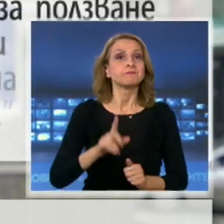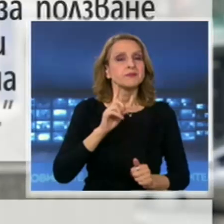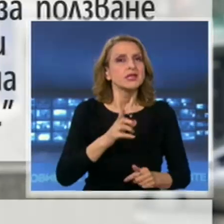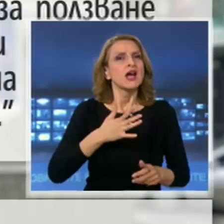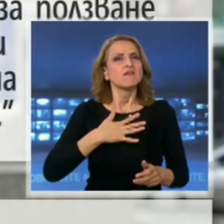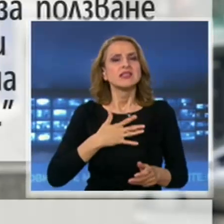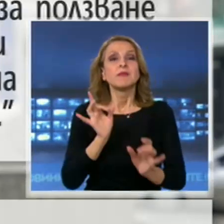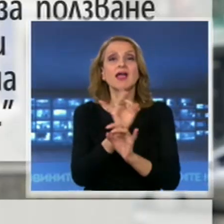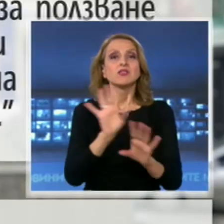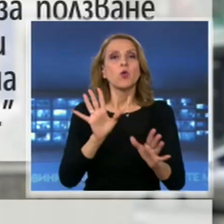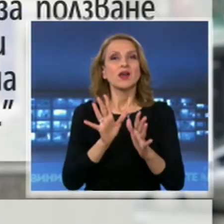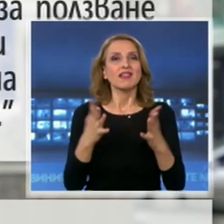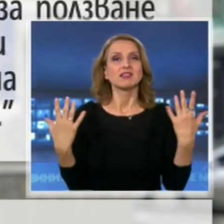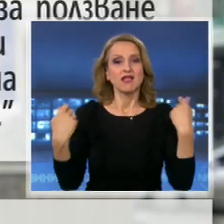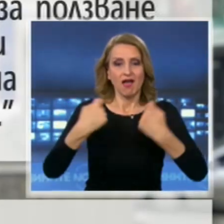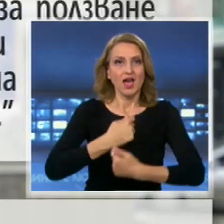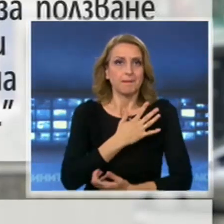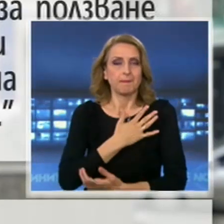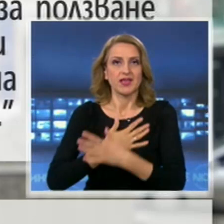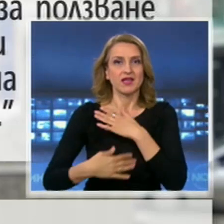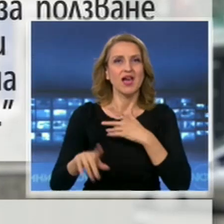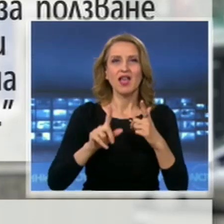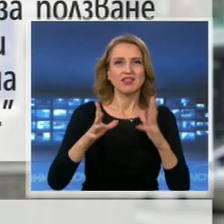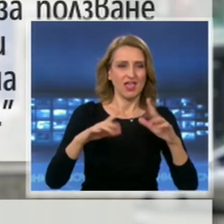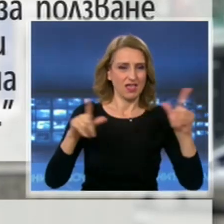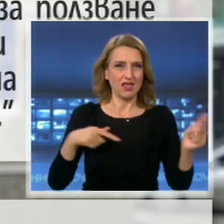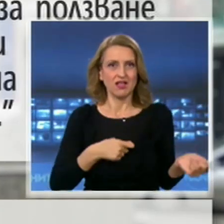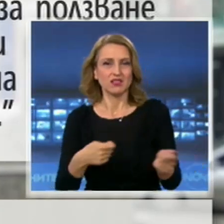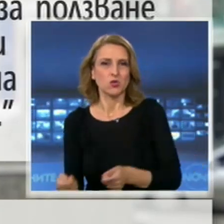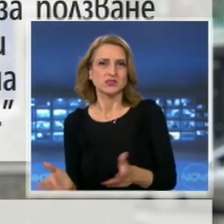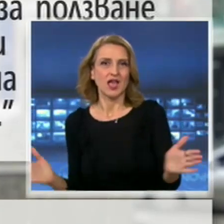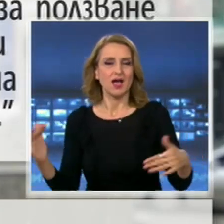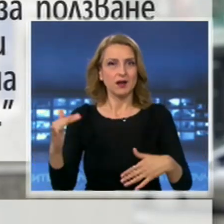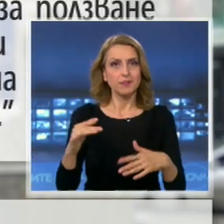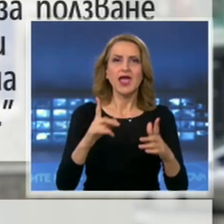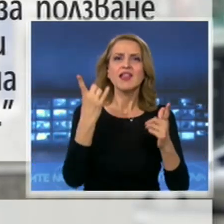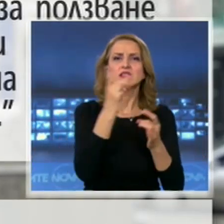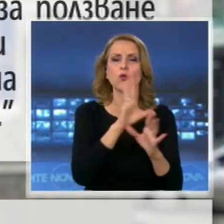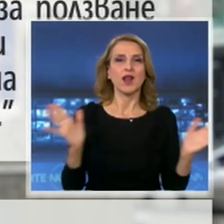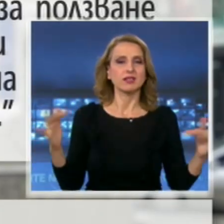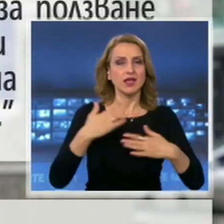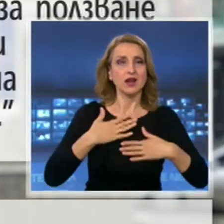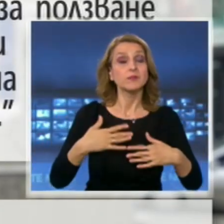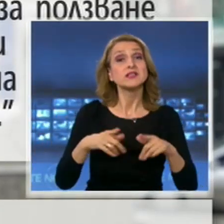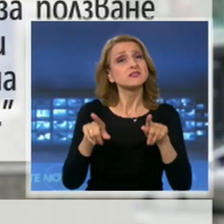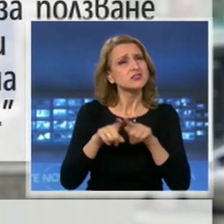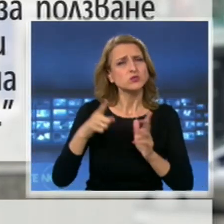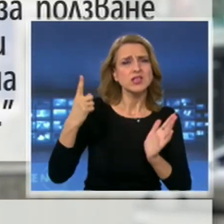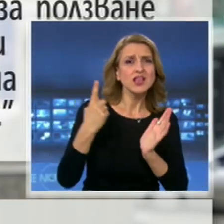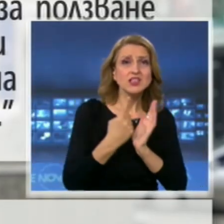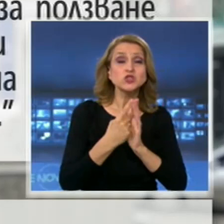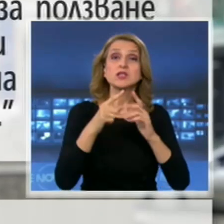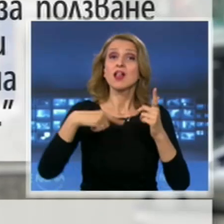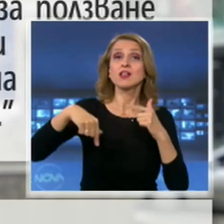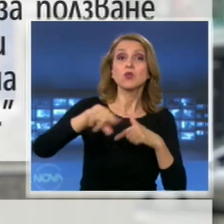еднократни кърпи за посетителите, пиша своя заповед спортният министр Красен Кралев. Задължително е и ползването на защитни маски и ръкавици от